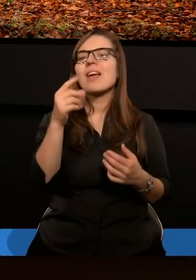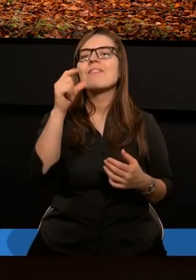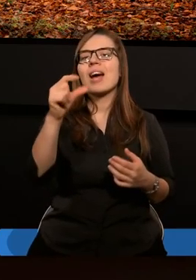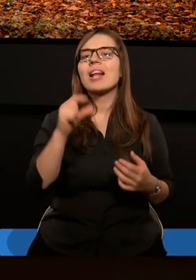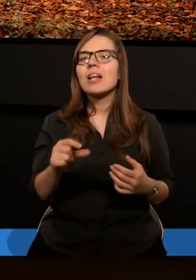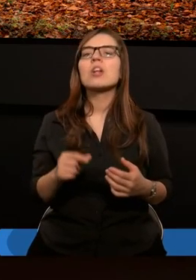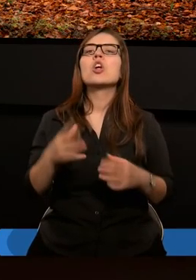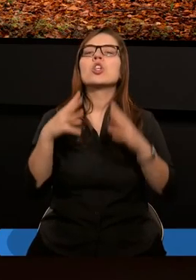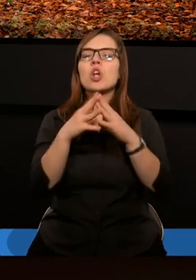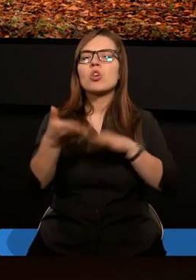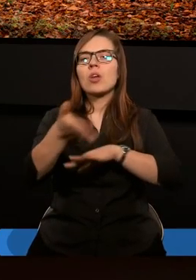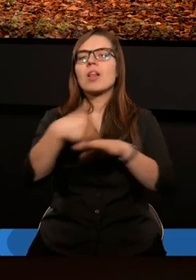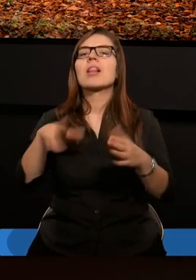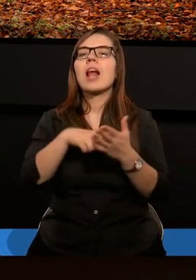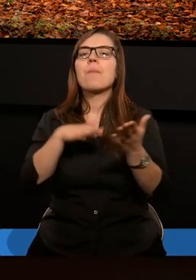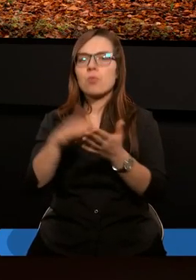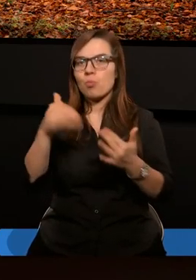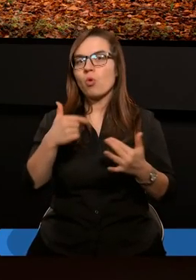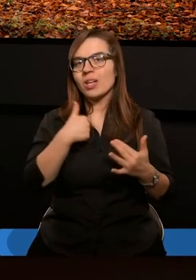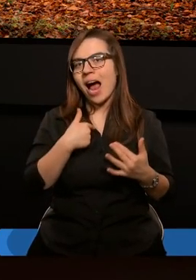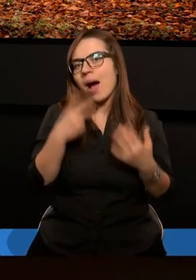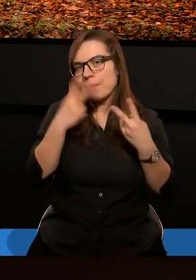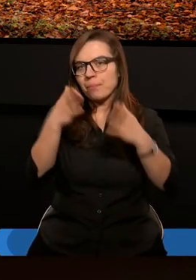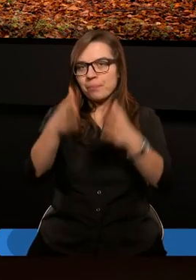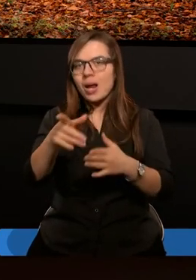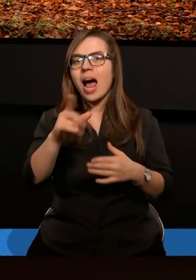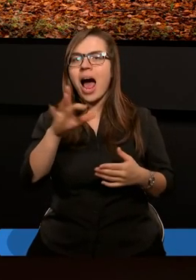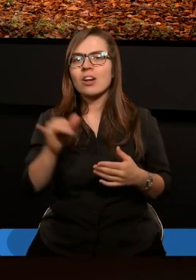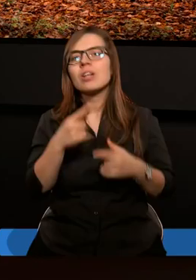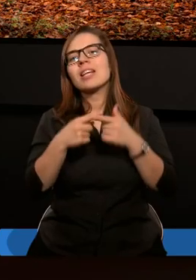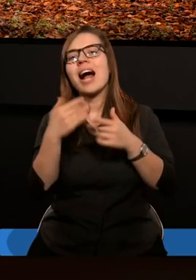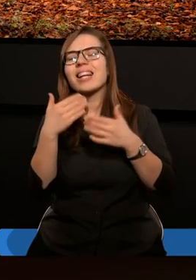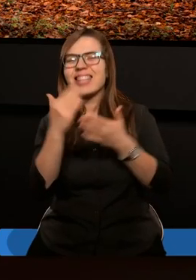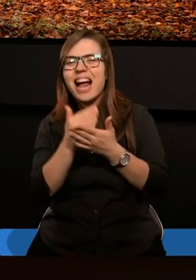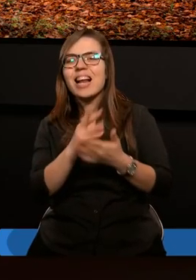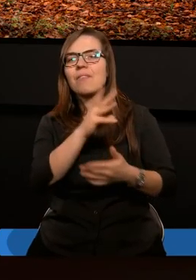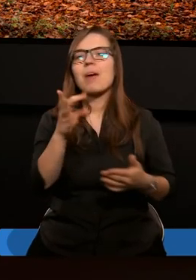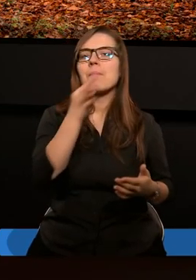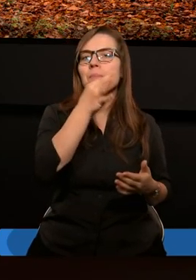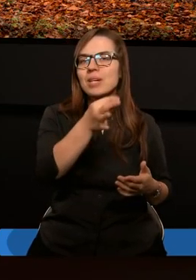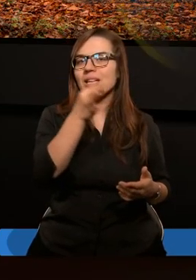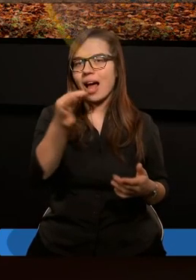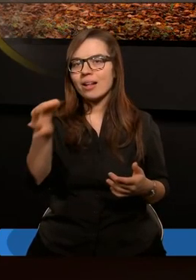cztery wersety 10 rozdziału. Na początek może ja przeczytam, zanim zadam wam pewne pytania.